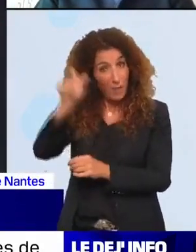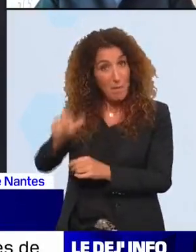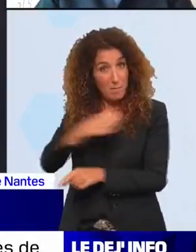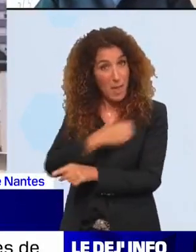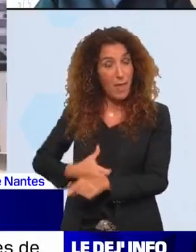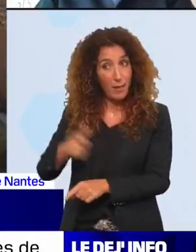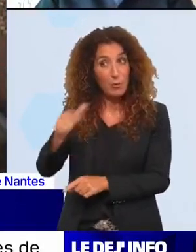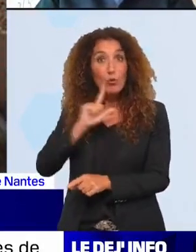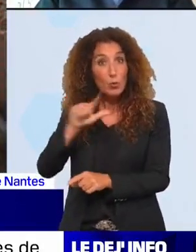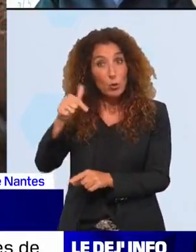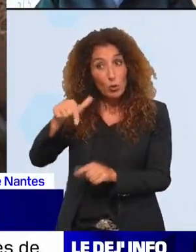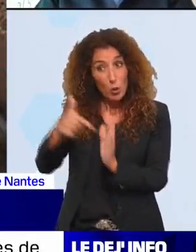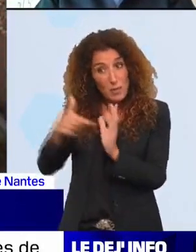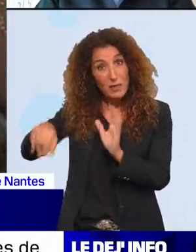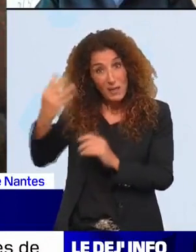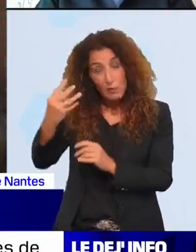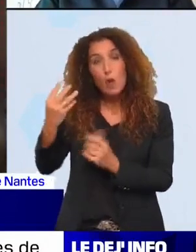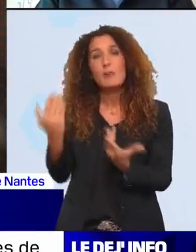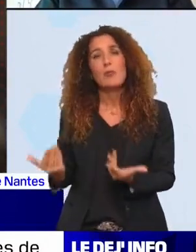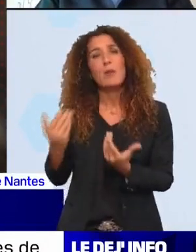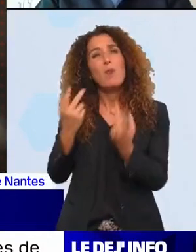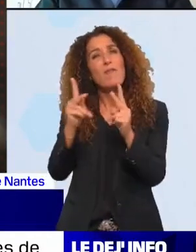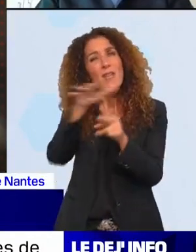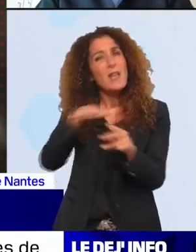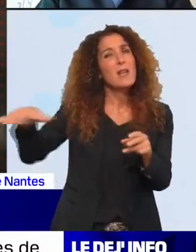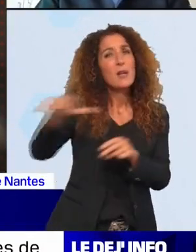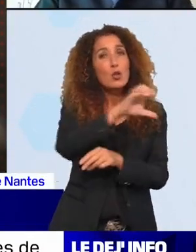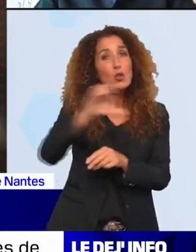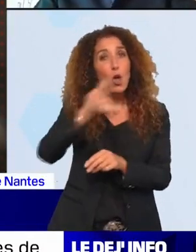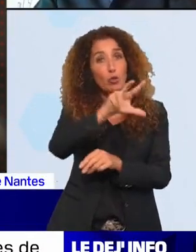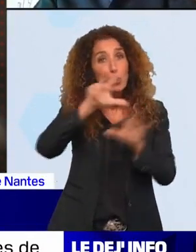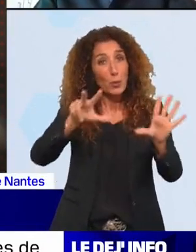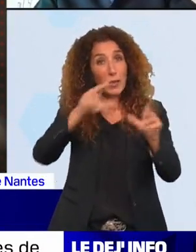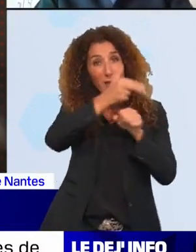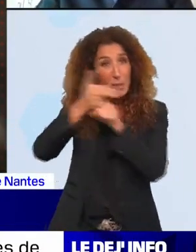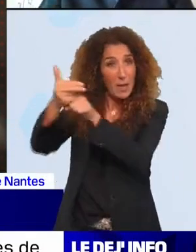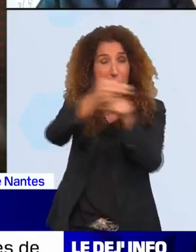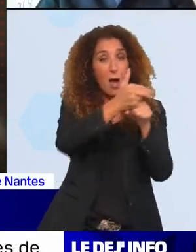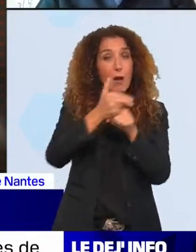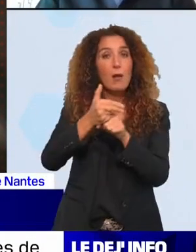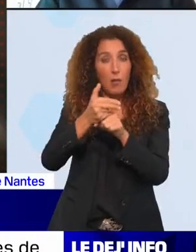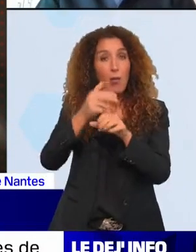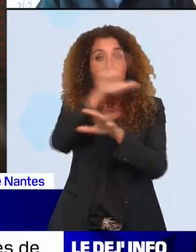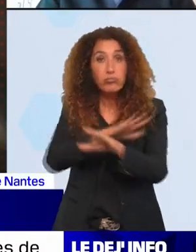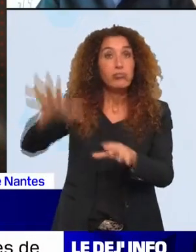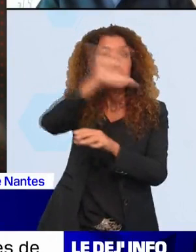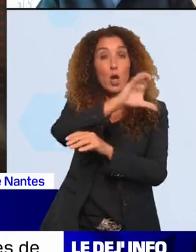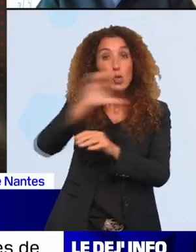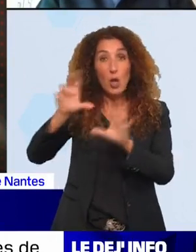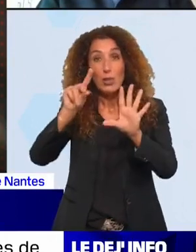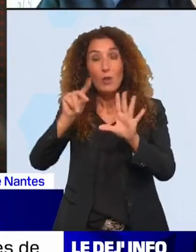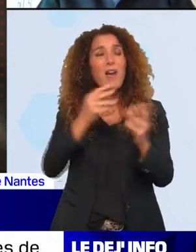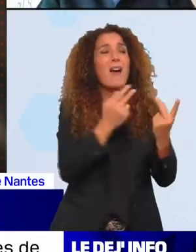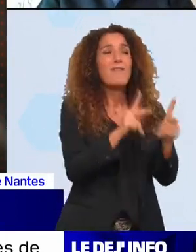ville. Aujourd'hui, on a 138 caméras sur la ville et 180 sur la métropole. Une ville comme Nice qui fait la même taille que